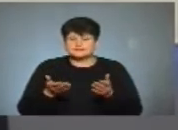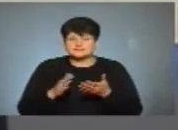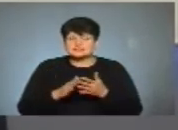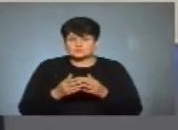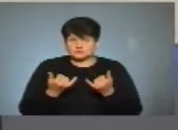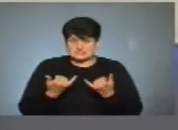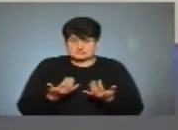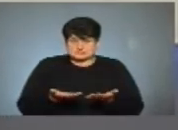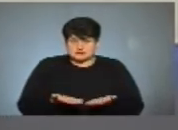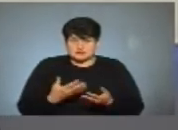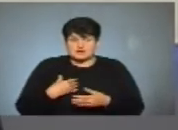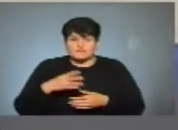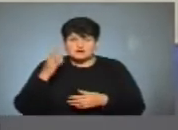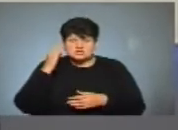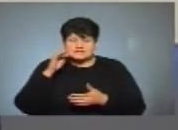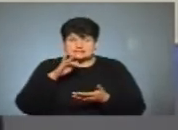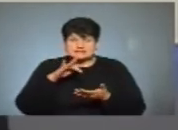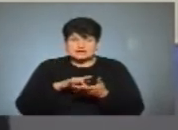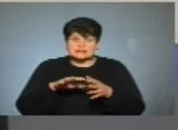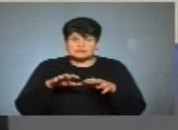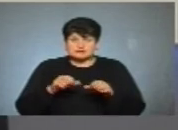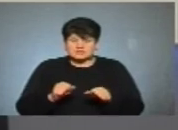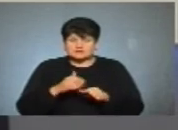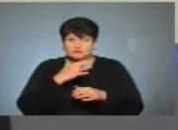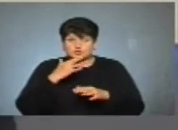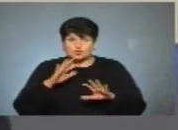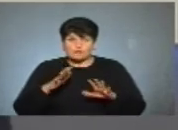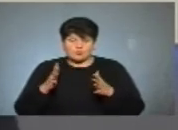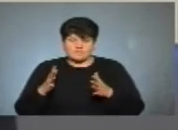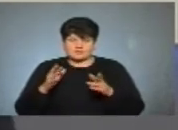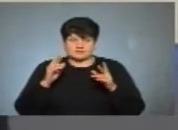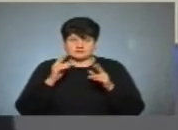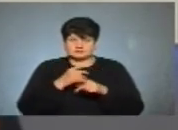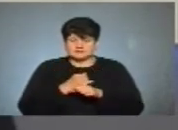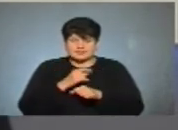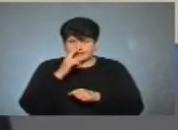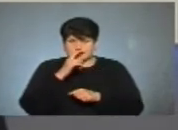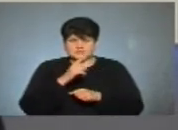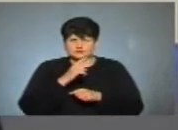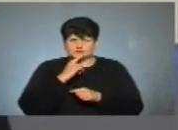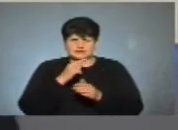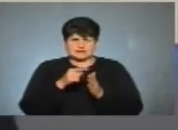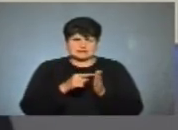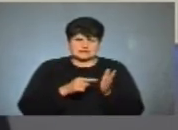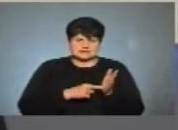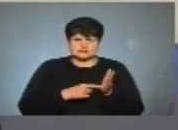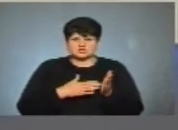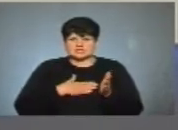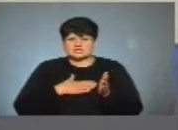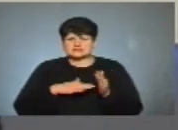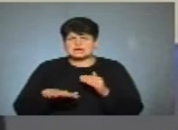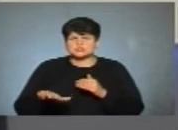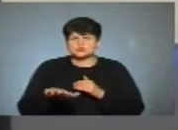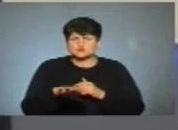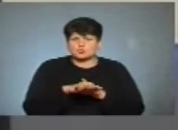на зараз, я вважаю, центральна влада в багатьох моментах перегинає, особливо це незрозуміло, ділячи нас на якісь зони,